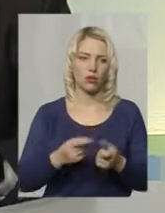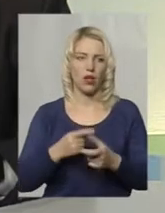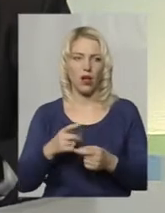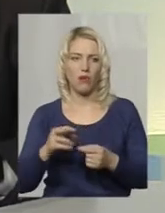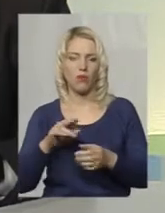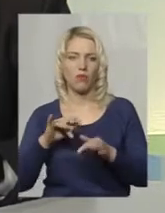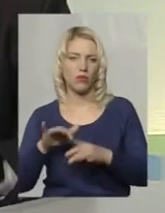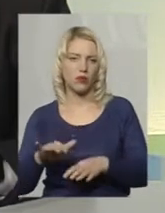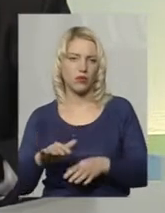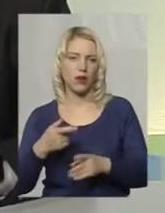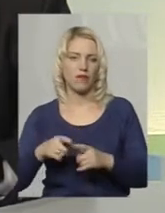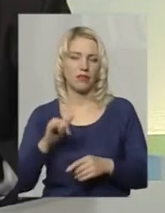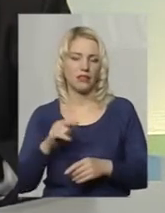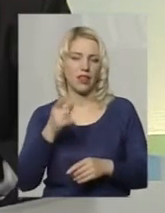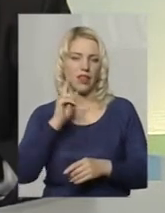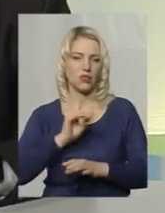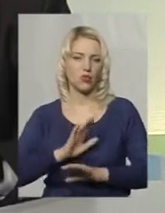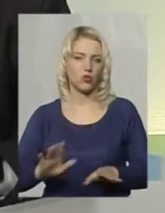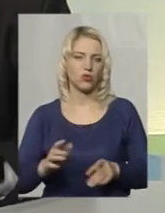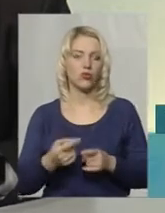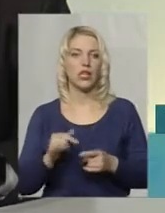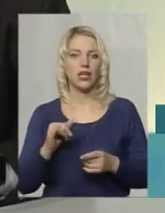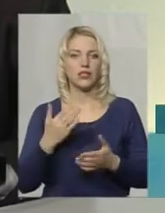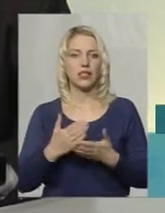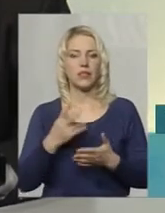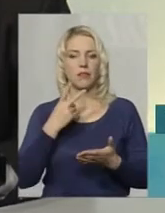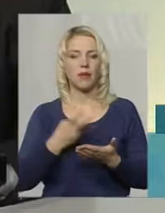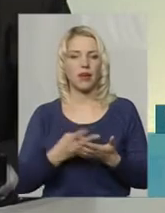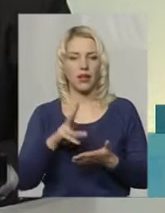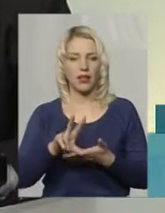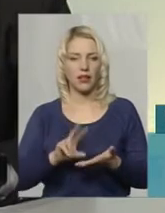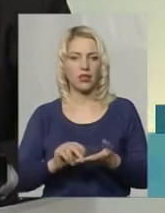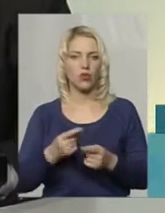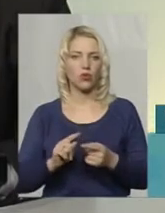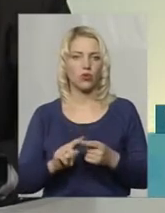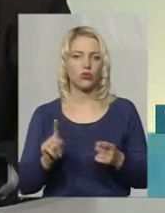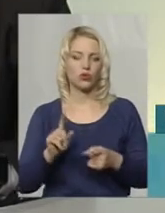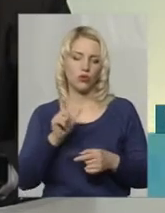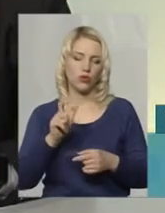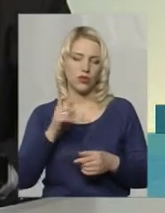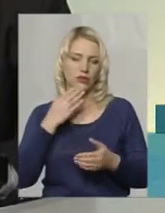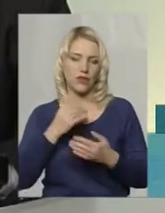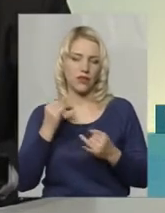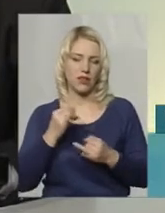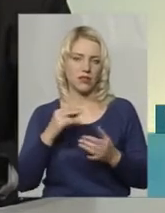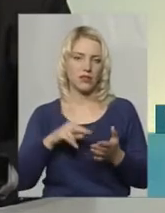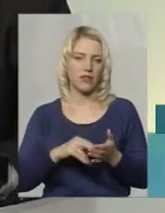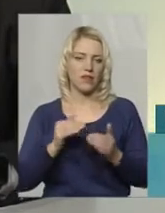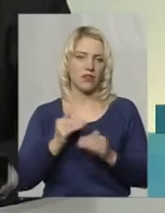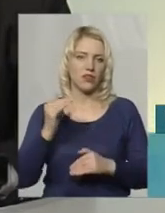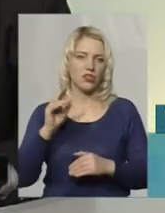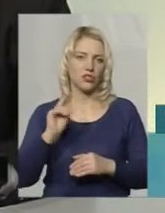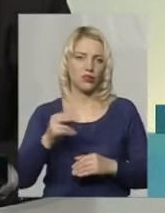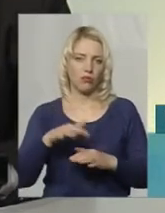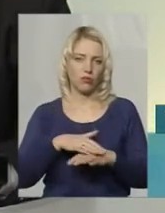планують поїхати. Тобто, це є незручності. Це є яскравий приклад, коли громадяни свій інтерес, а в Лідвищі якось публічний. Але з іншої